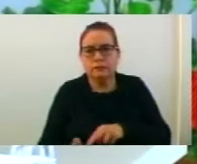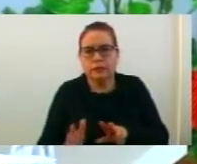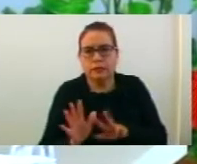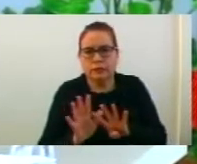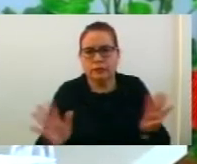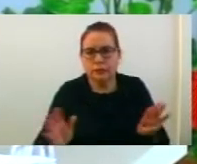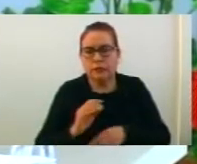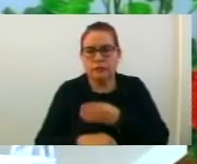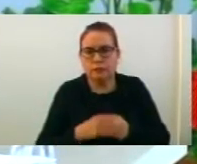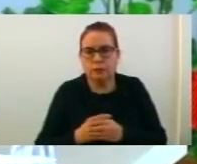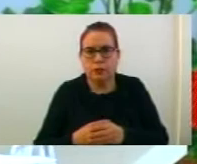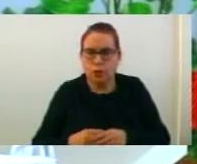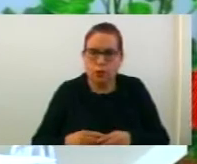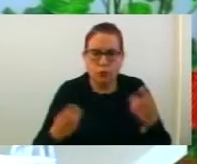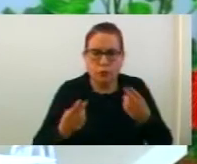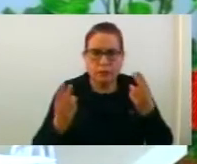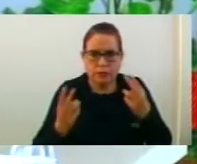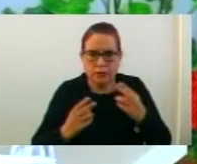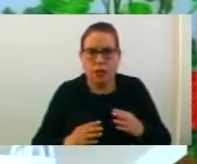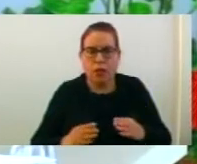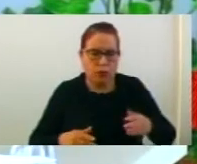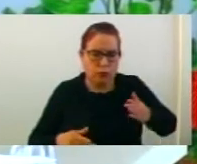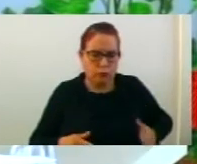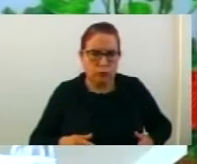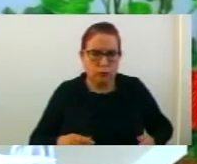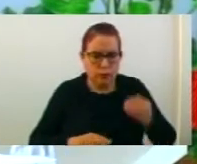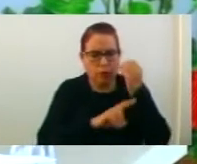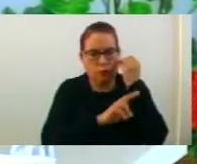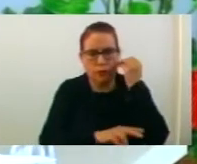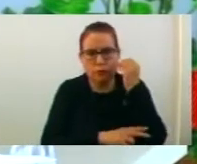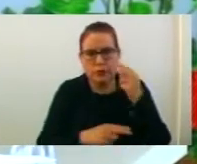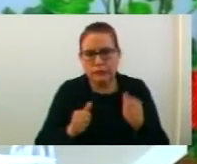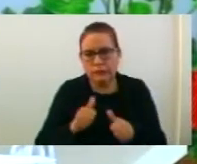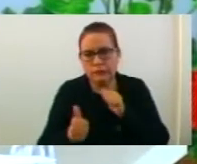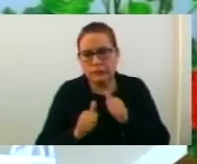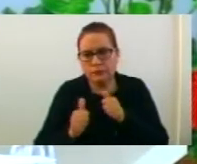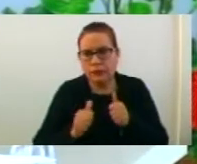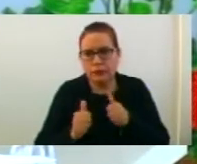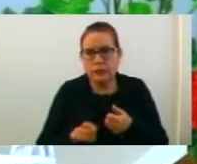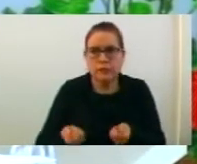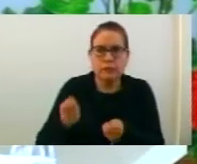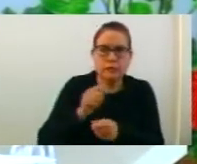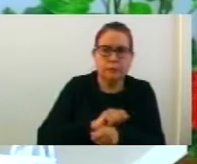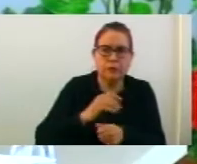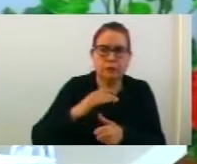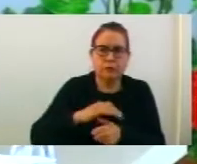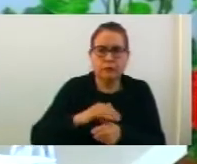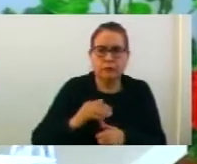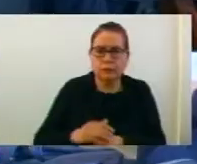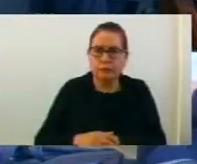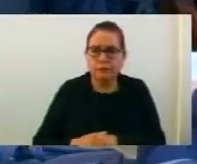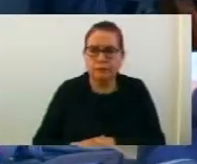за култура, образование и спорт. Го повикам зајаме на Комисијата да подна се извещи и да да преладо својата. Поберја.